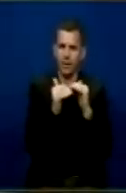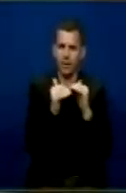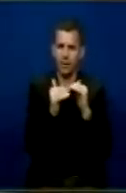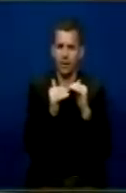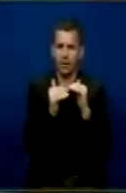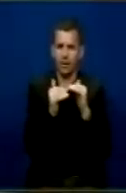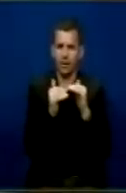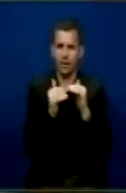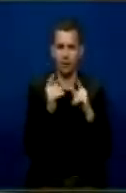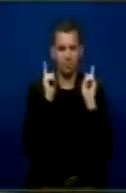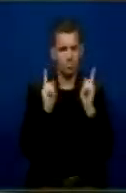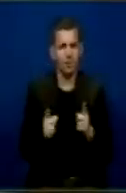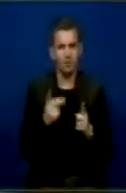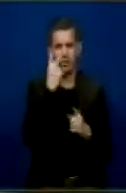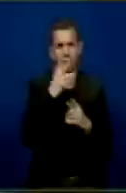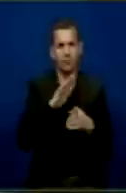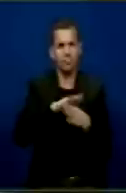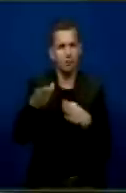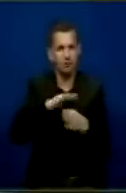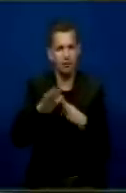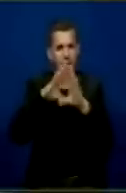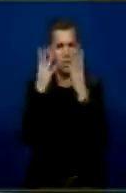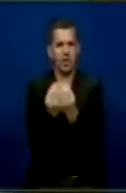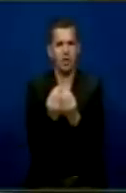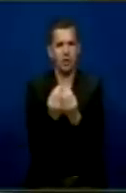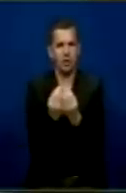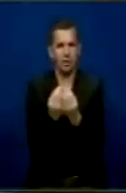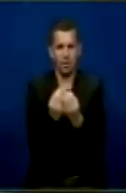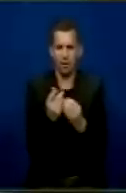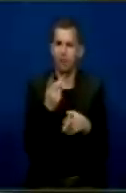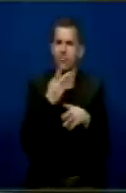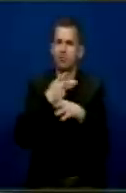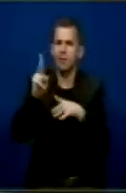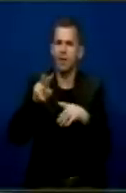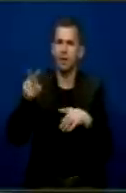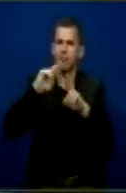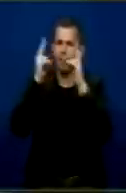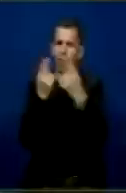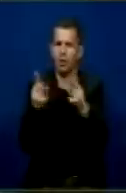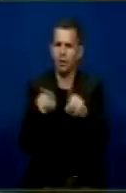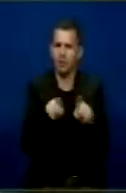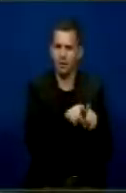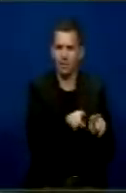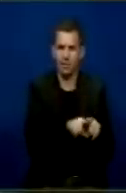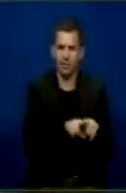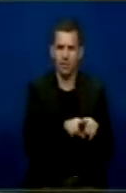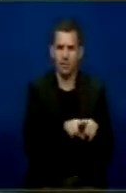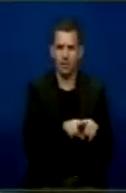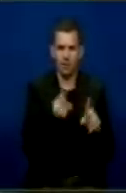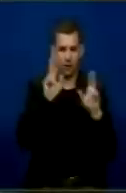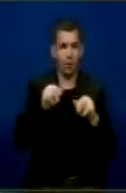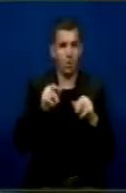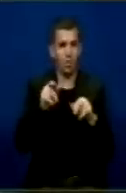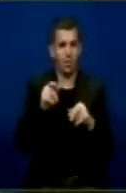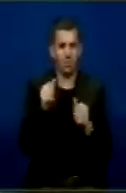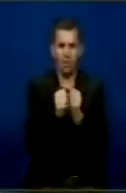përmi më katolik se papa, po duhet ju japim ato të drejtat që i këzojnë edhe në përmende tjera në përëvropë. Dhe të akimi parasujsh një gjë, ka vende në bashkimin